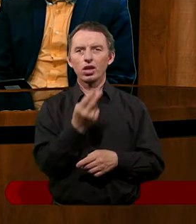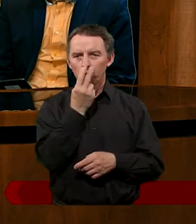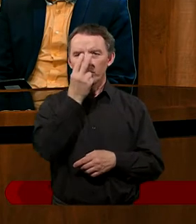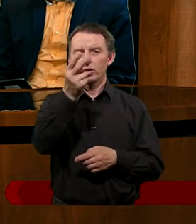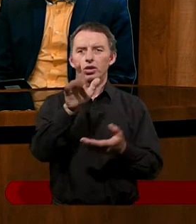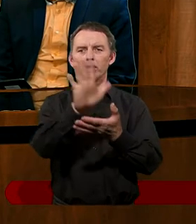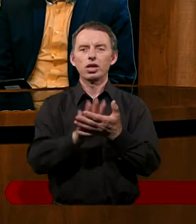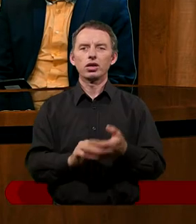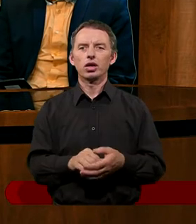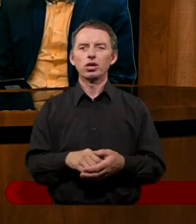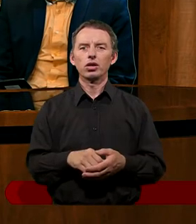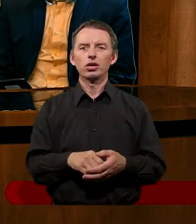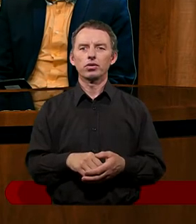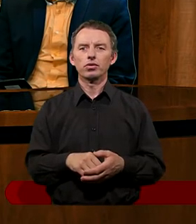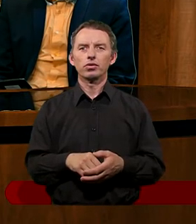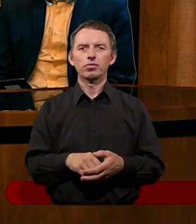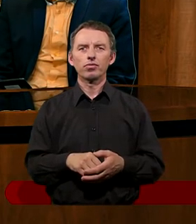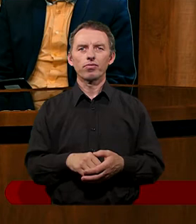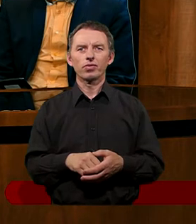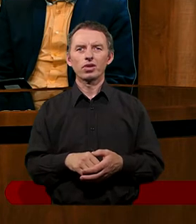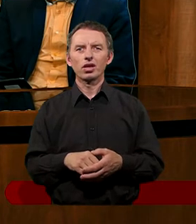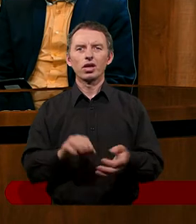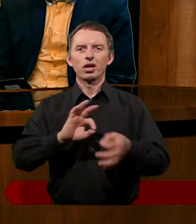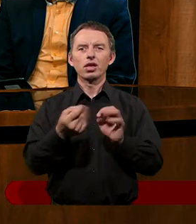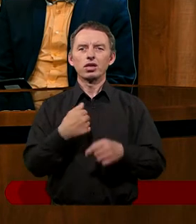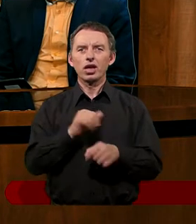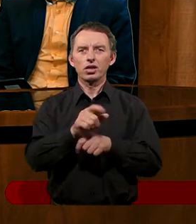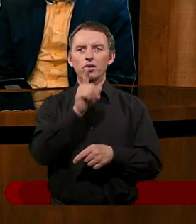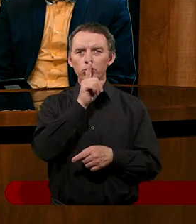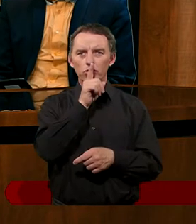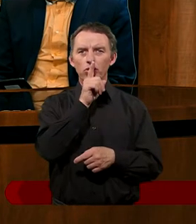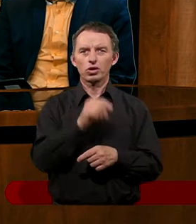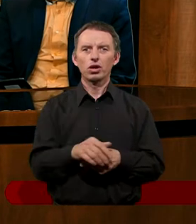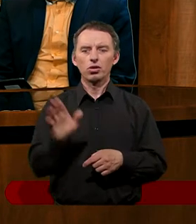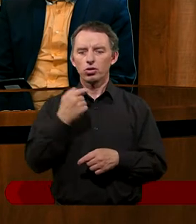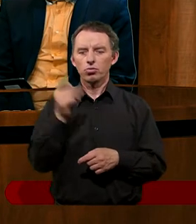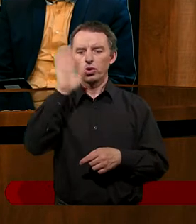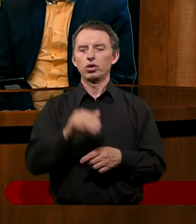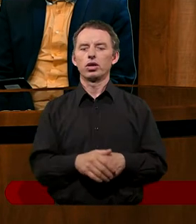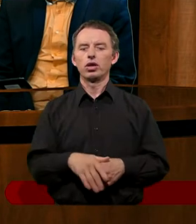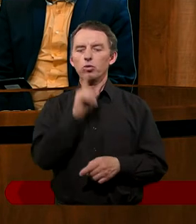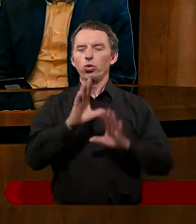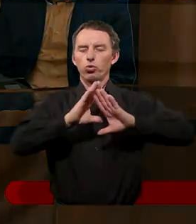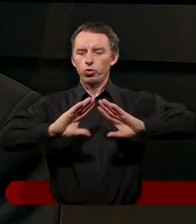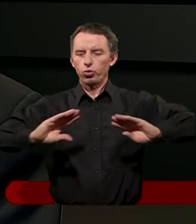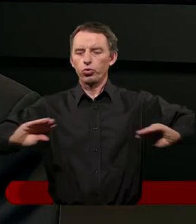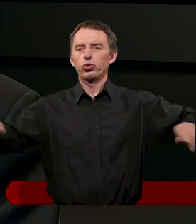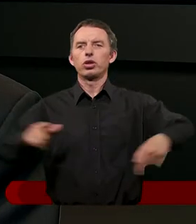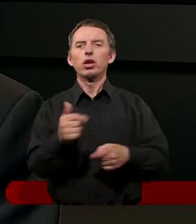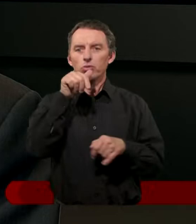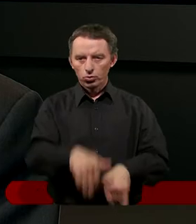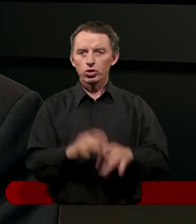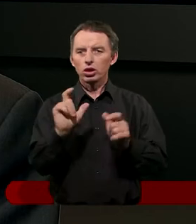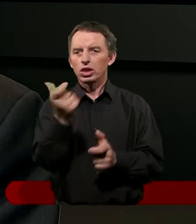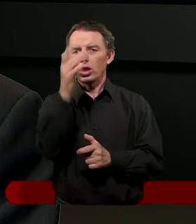cicho, to słyszę głos Boga. Jeżeli mówię, to go nie słyszę. To przede wszystkim ja muszę się wyciszyć, żeby coś